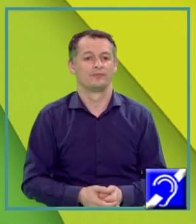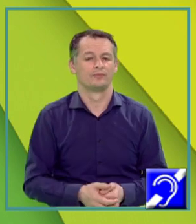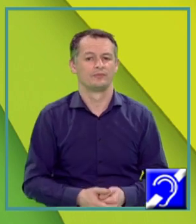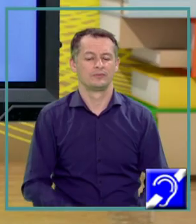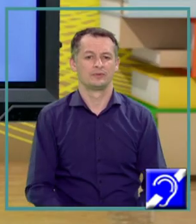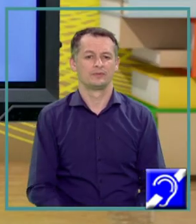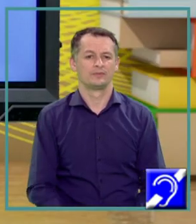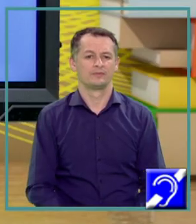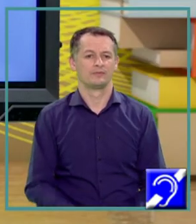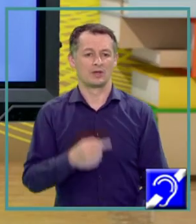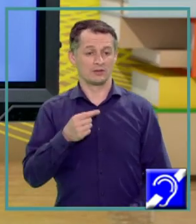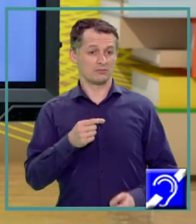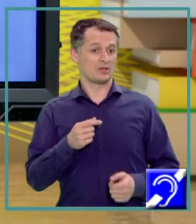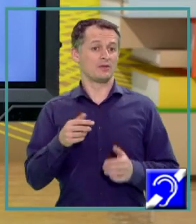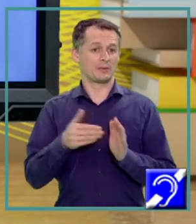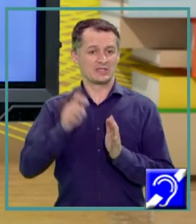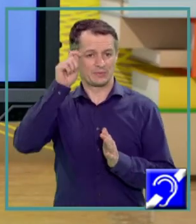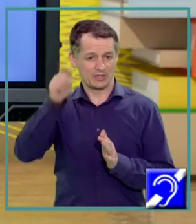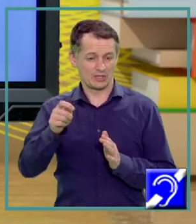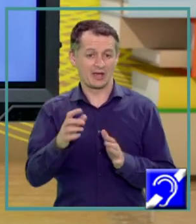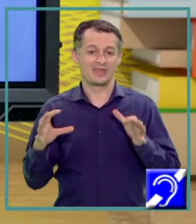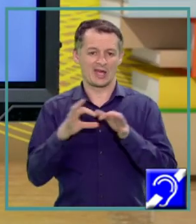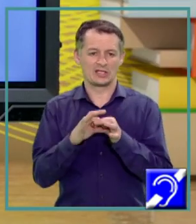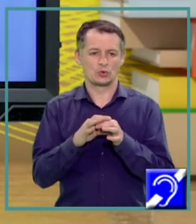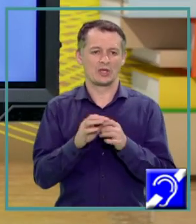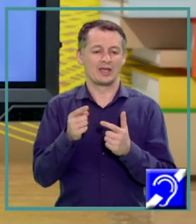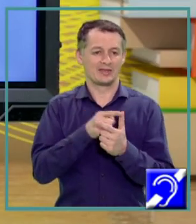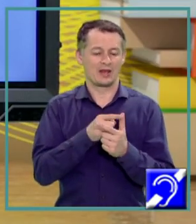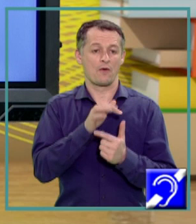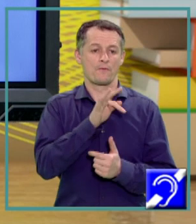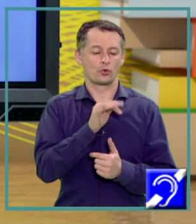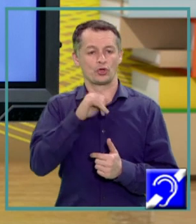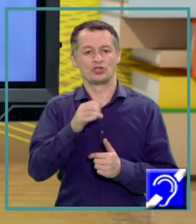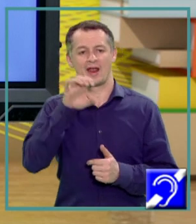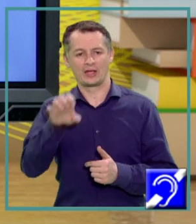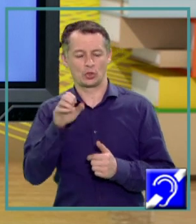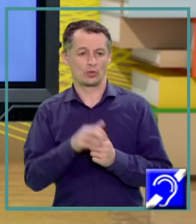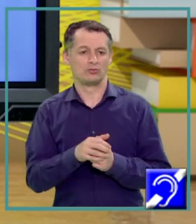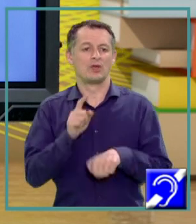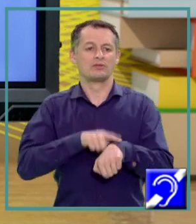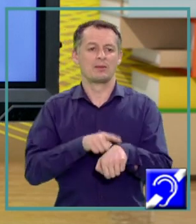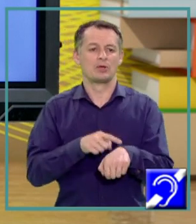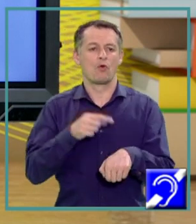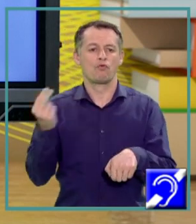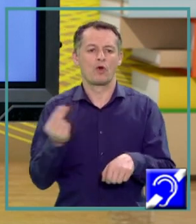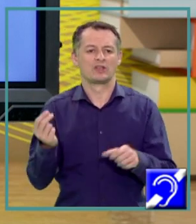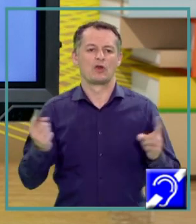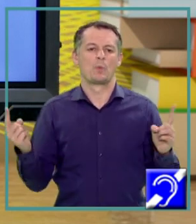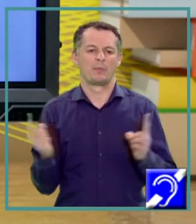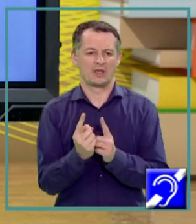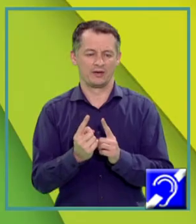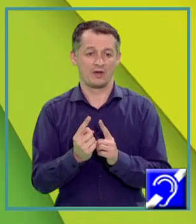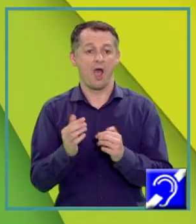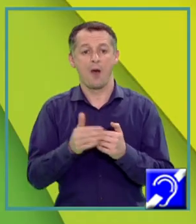instantaneu, ținând cont de faptul că interacțiunea dintre foton și electron durează un timp foarte, foarte mic,